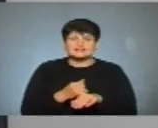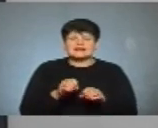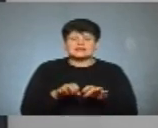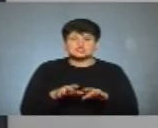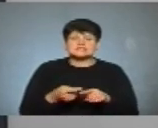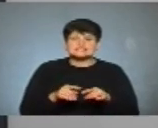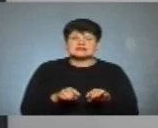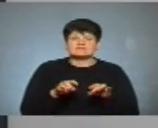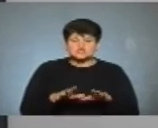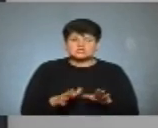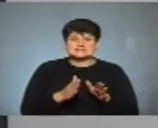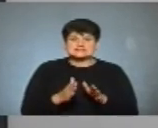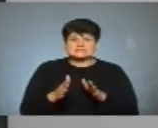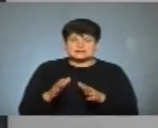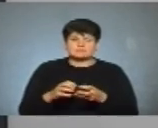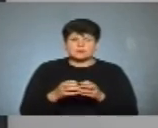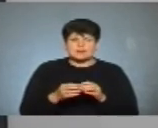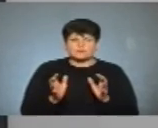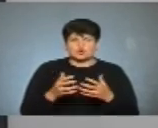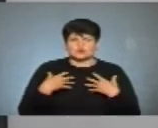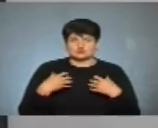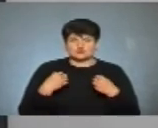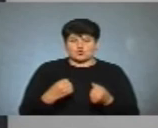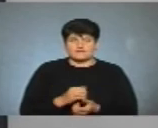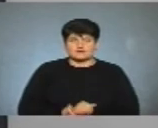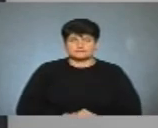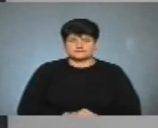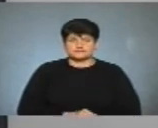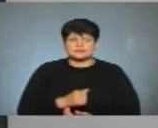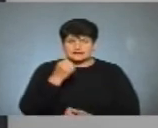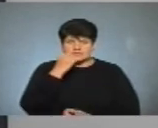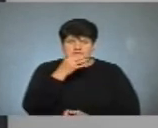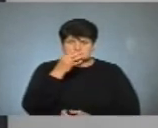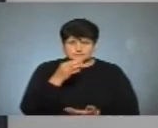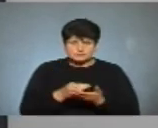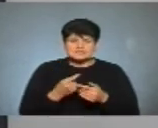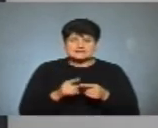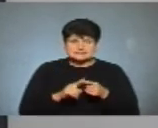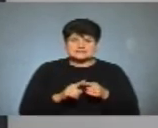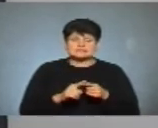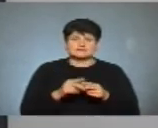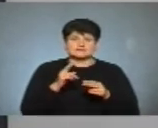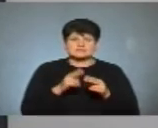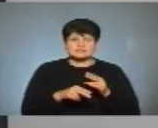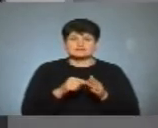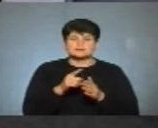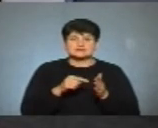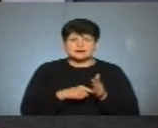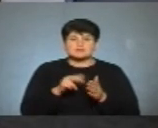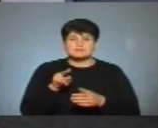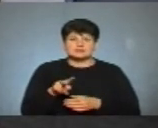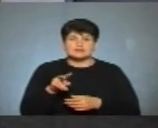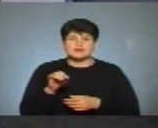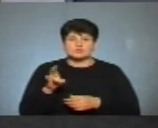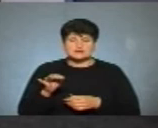це системне вирішення проблем охорони здоров'я. Дякую вам за відповідь. І це буде крайне запитання для пана Леоніда. Як ви бачите